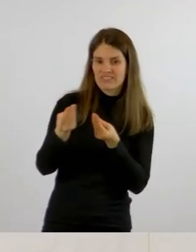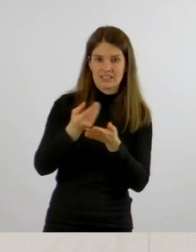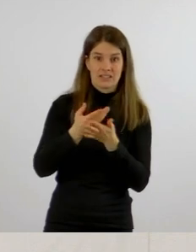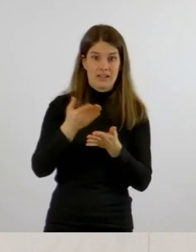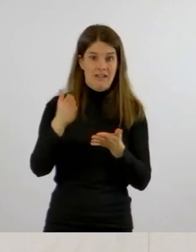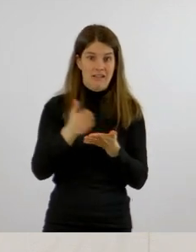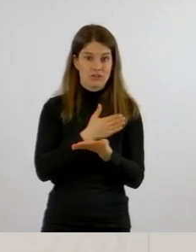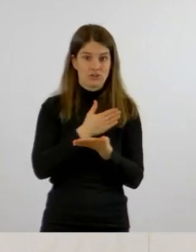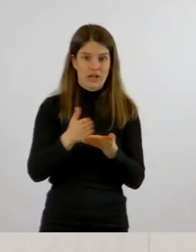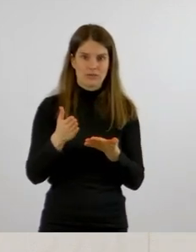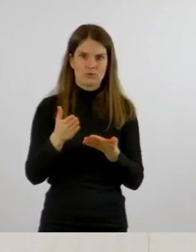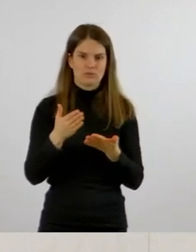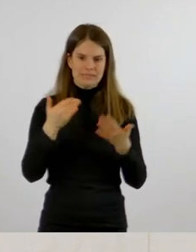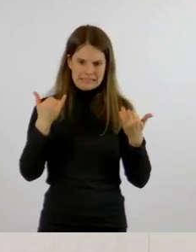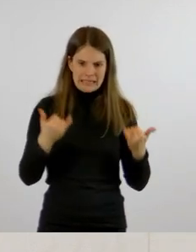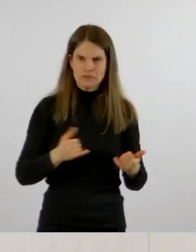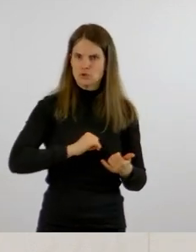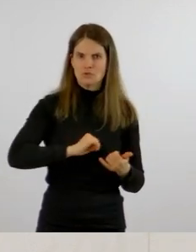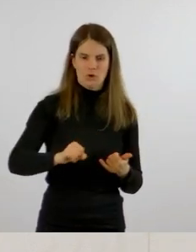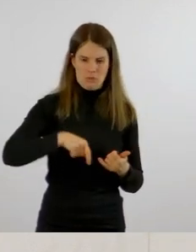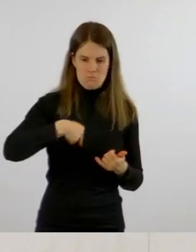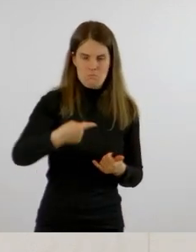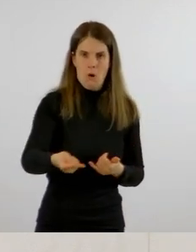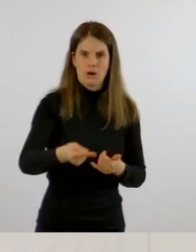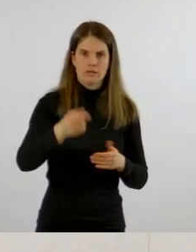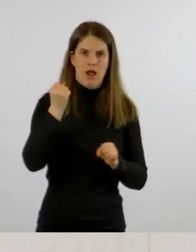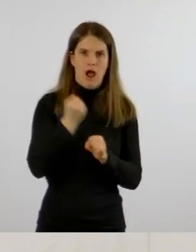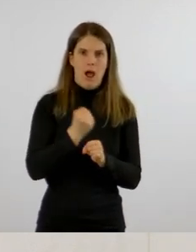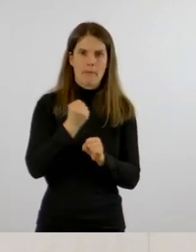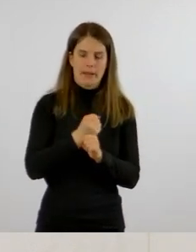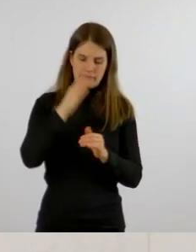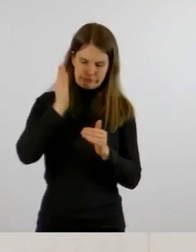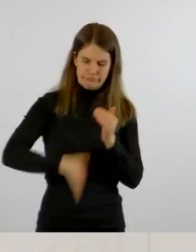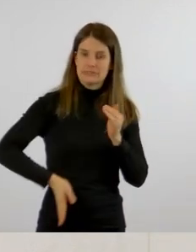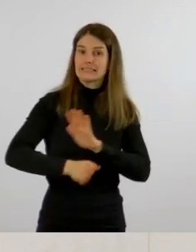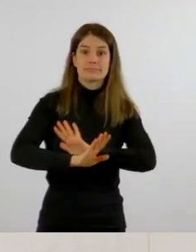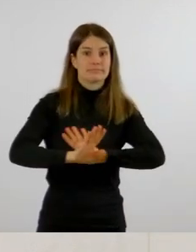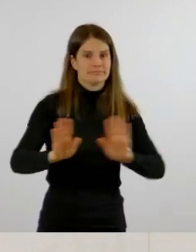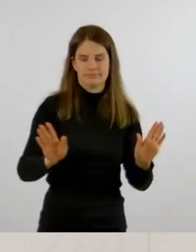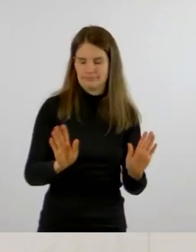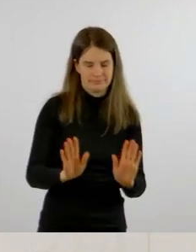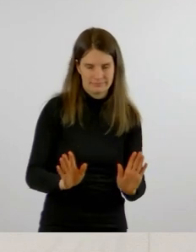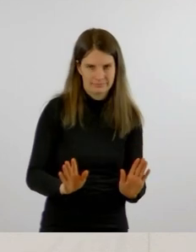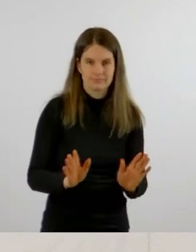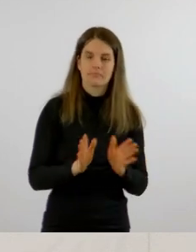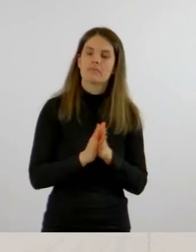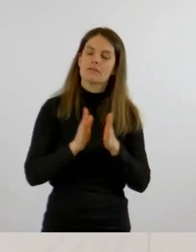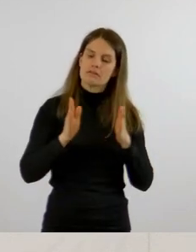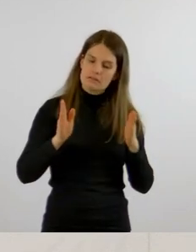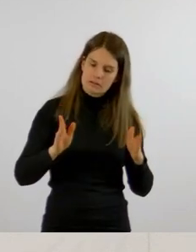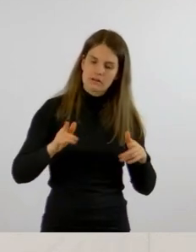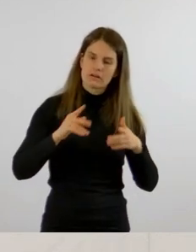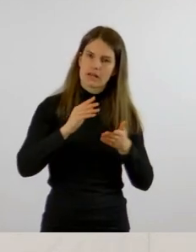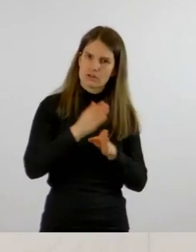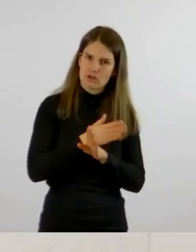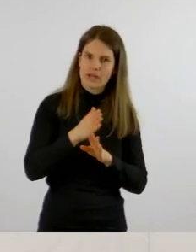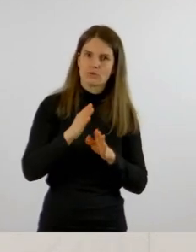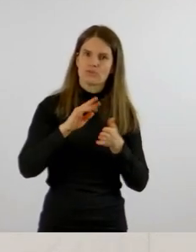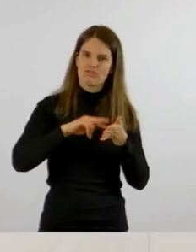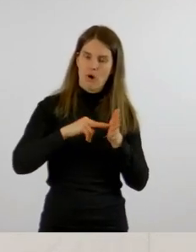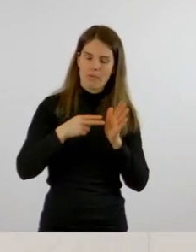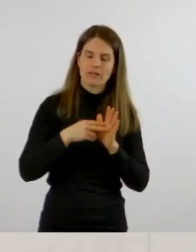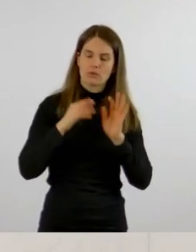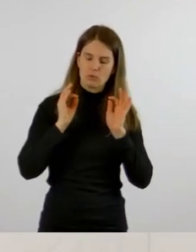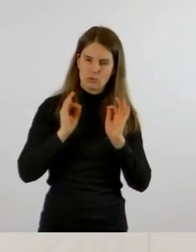Entscheidung überrascht wird, sondern diese Entscheidungen gut vorbereitet werden. Und natürlich im Rahmen